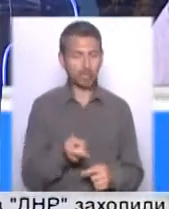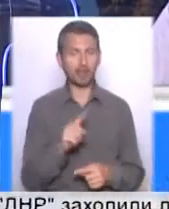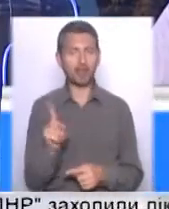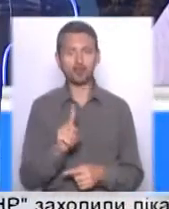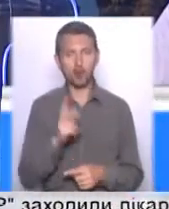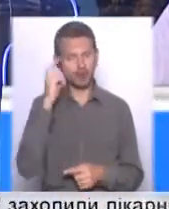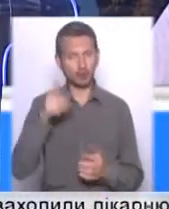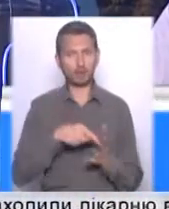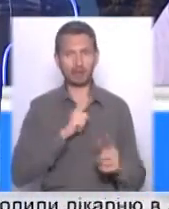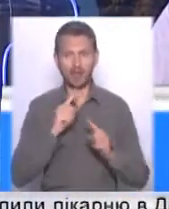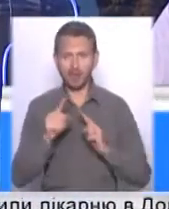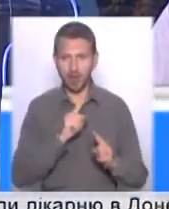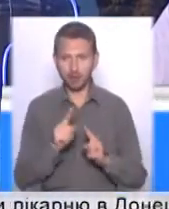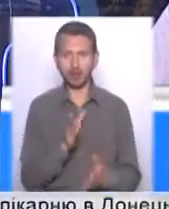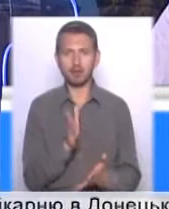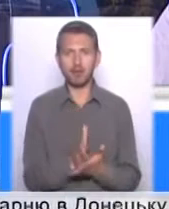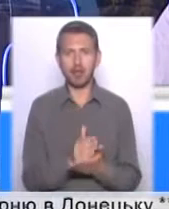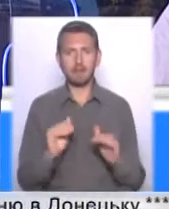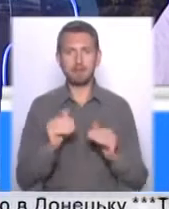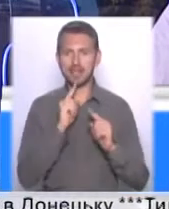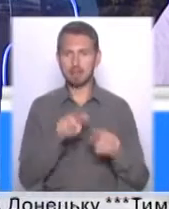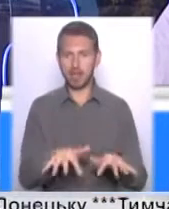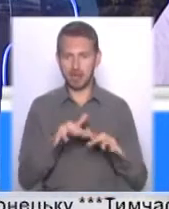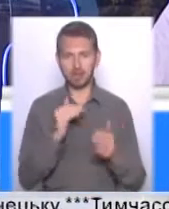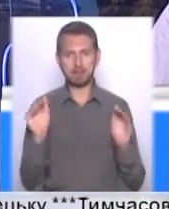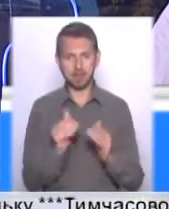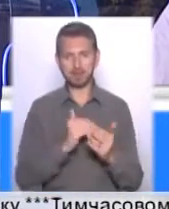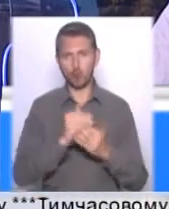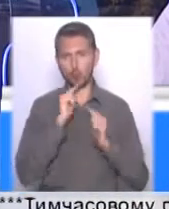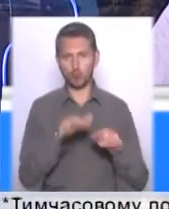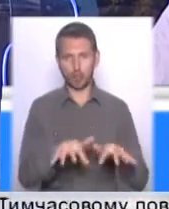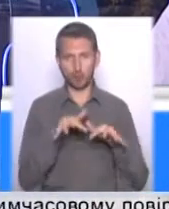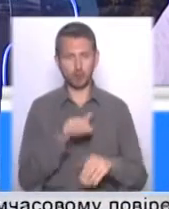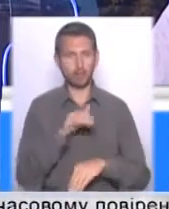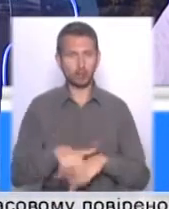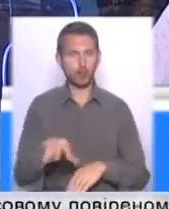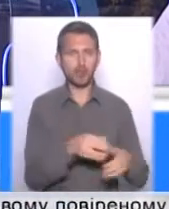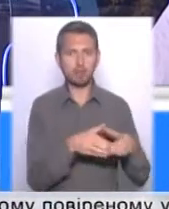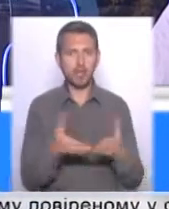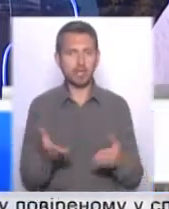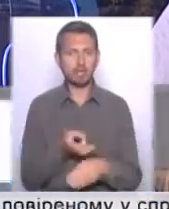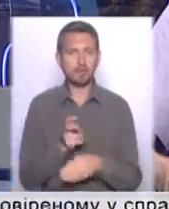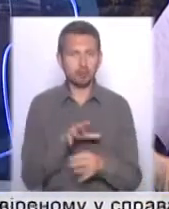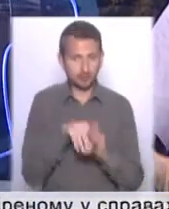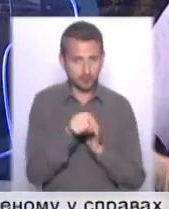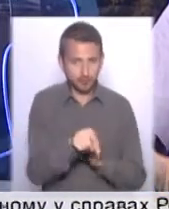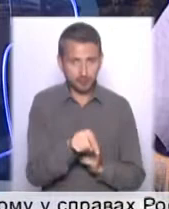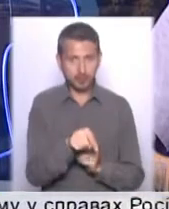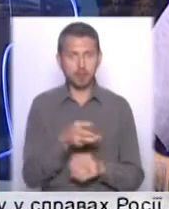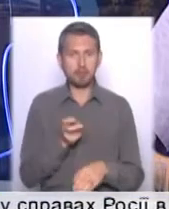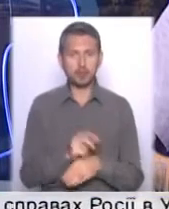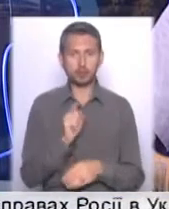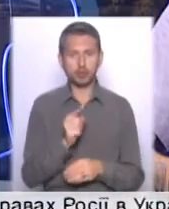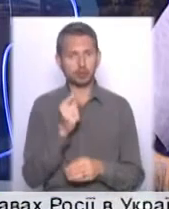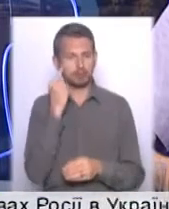Київська міська рада наразі являє собою міні-парламент, міні-верховну раду. І фактично всі партії, які прийшли до її складу, прийшли туди з